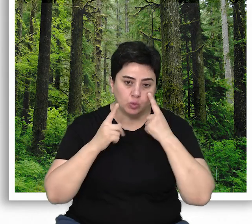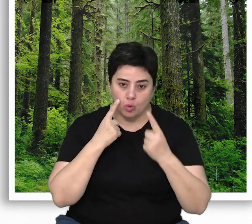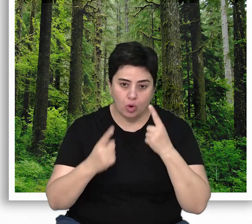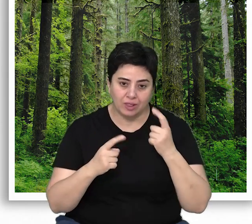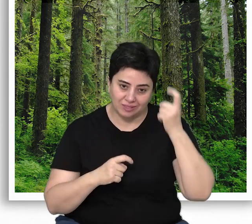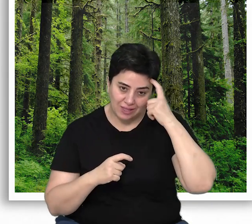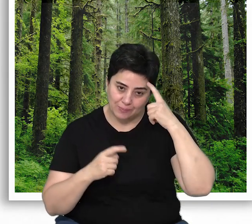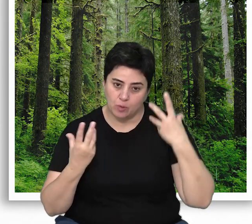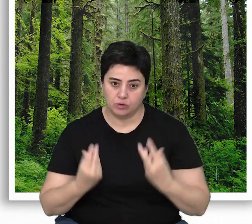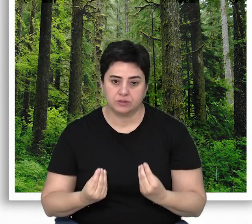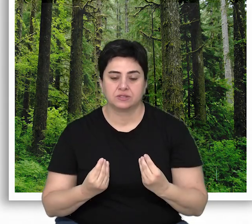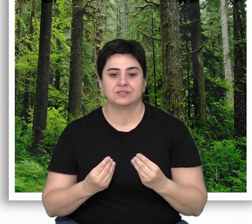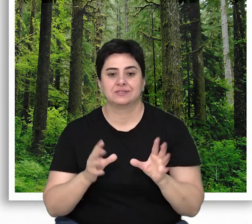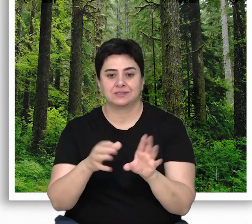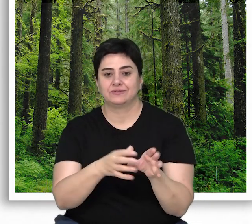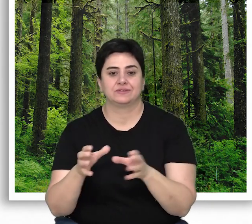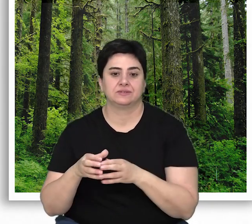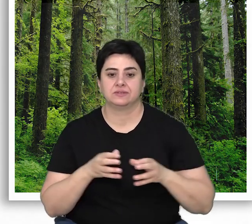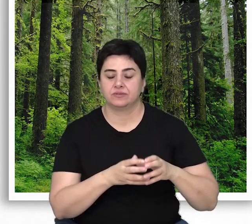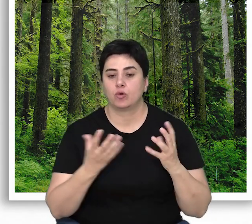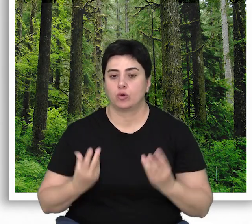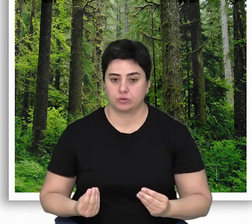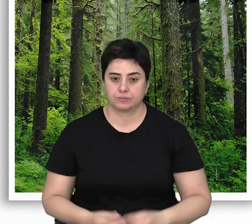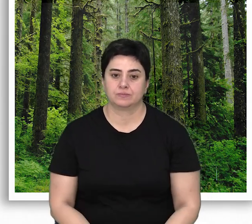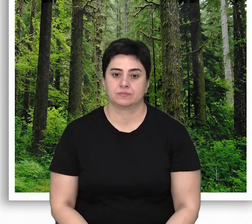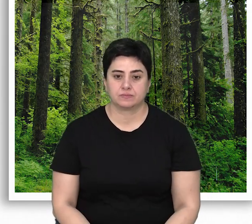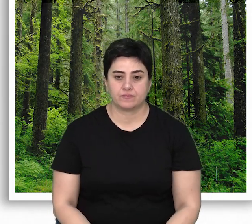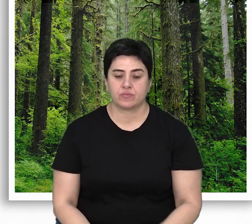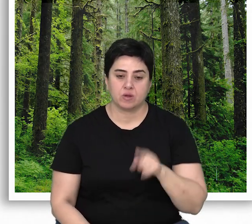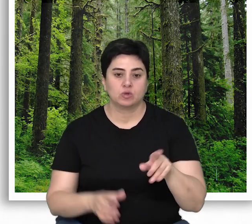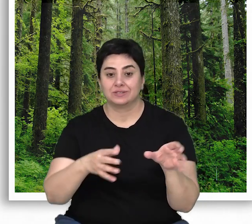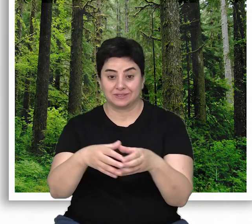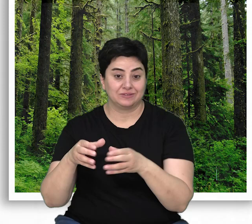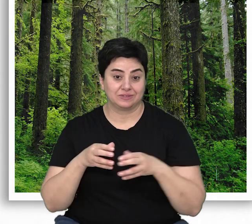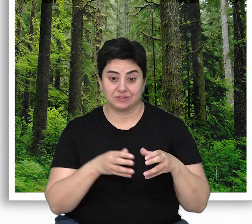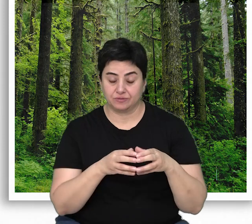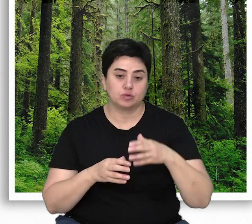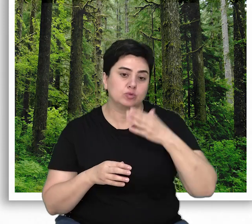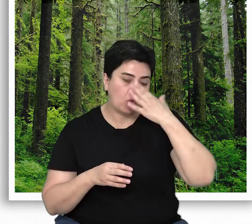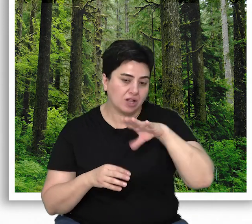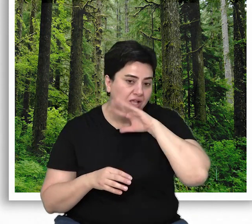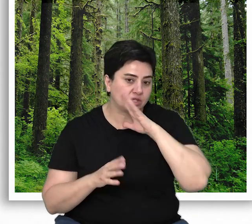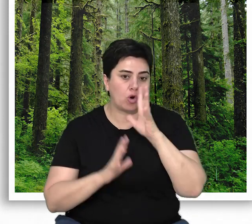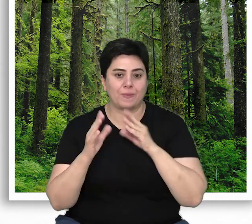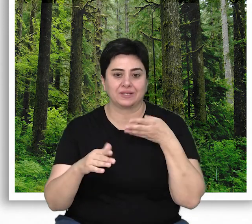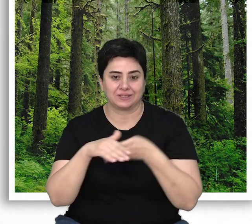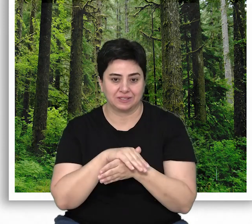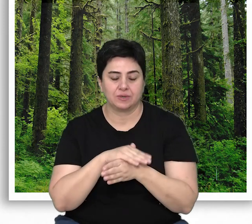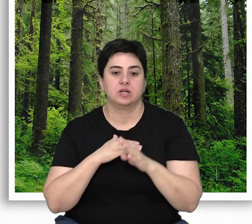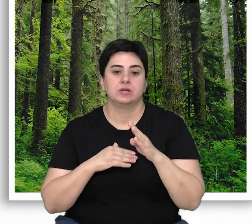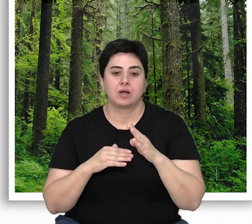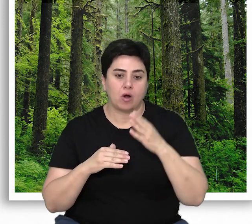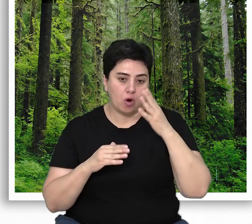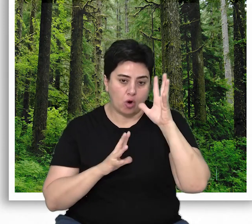özelliklerine göre tanımlanmakta ve sınıflandırılmaktadır. Bu sınıflandırmaya doğal yaşlı ormanların girmesi,